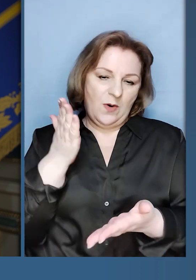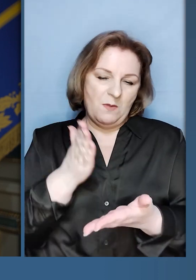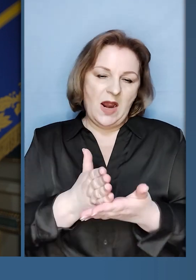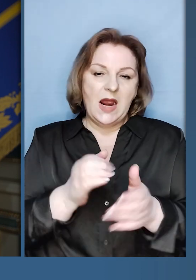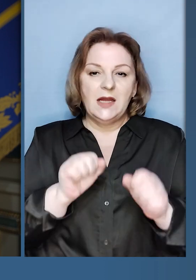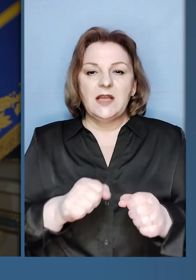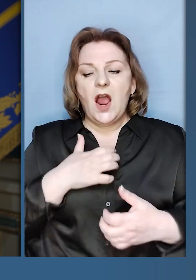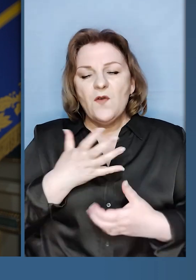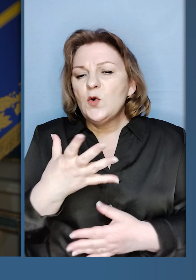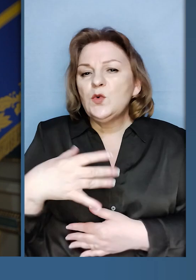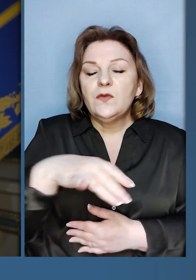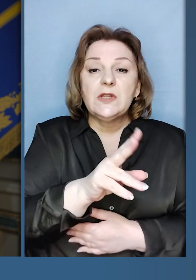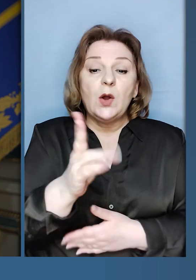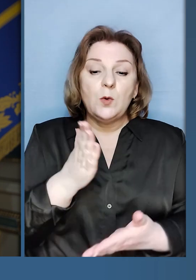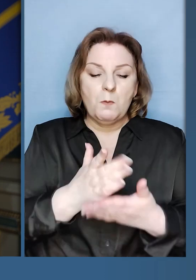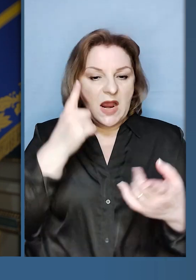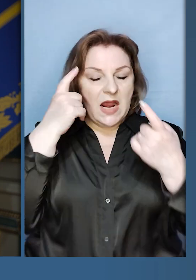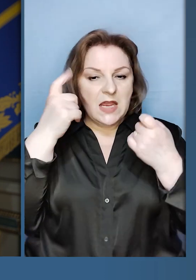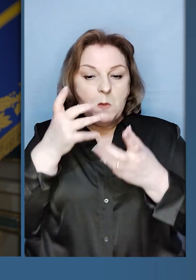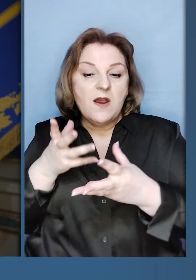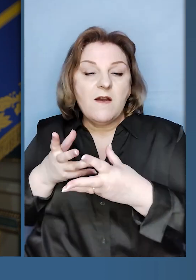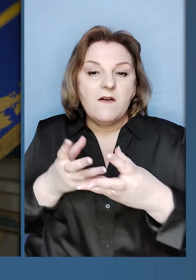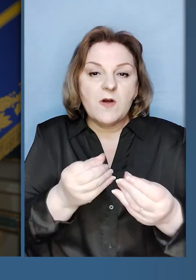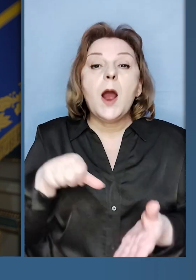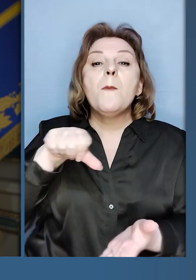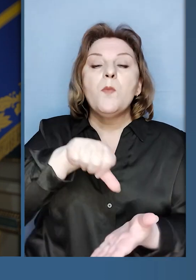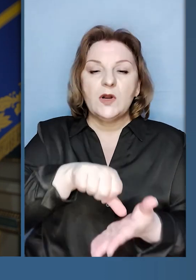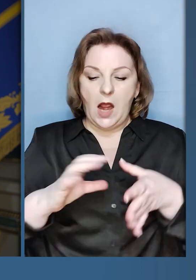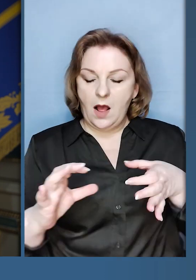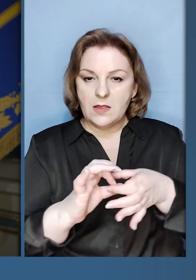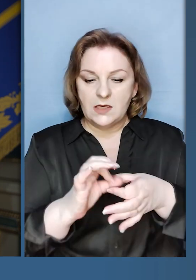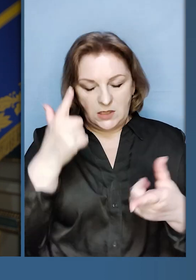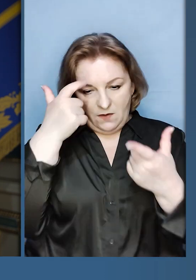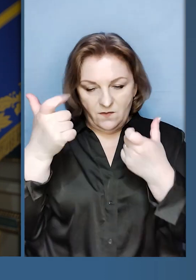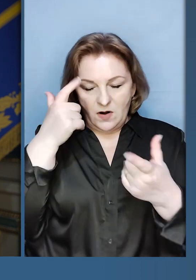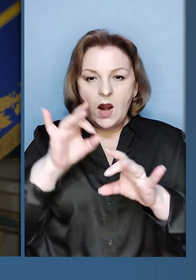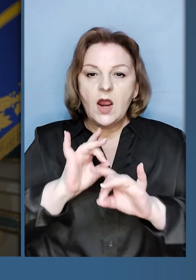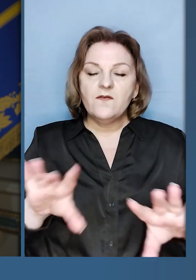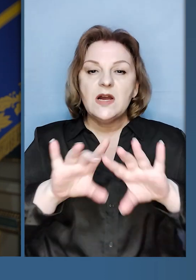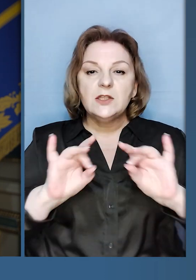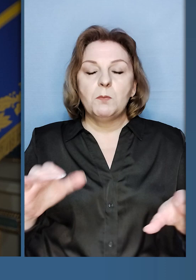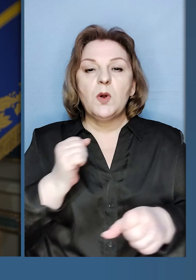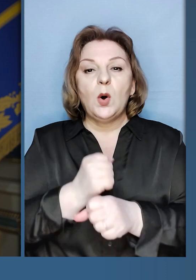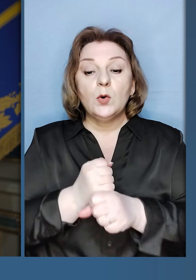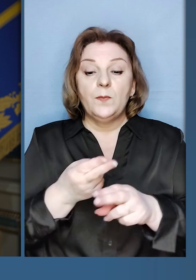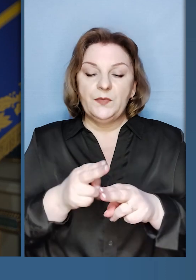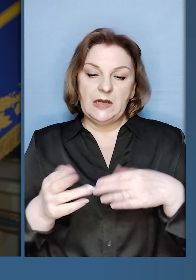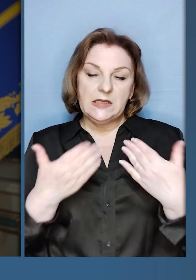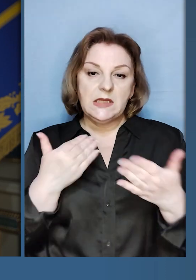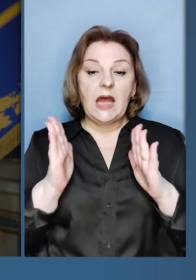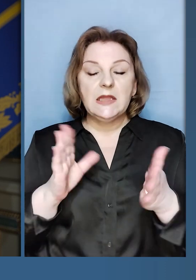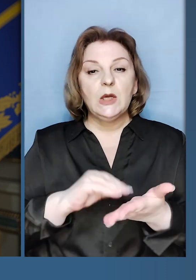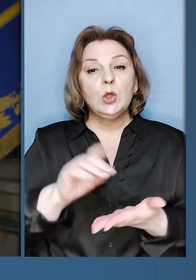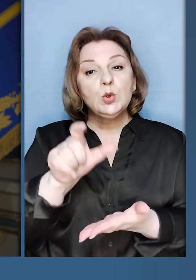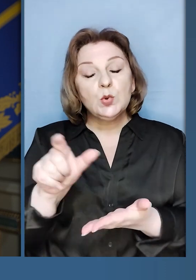змогу. Дуже важливо, щоб усі, хто має інформаційний вплив, брали участь в інформаційній роботі.